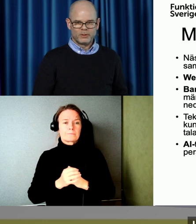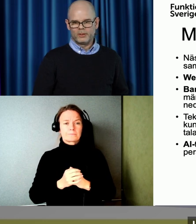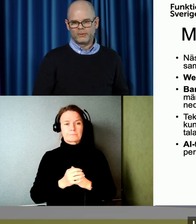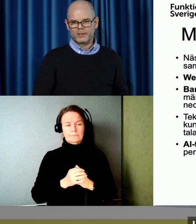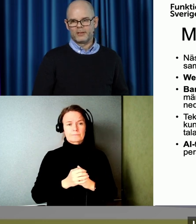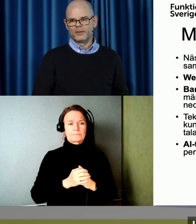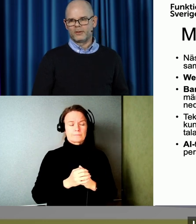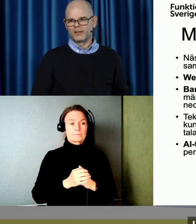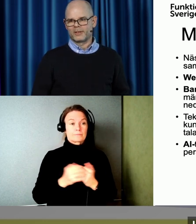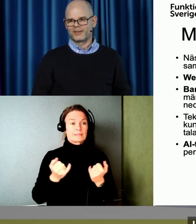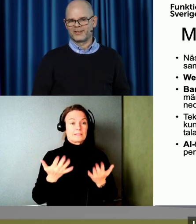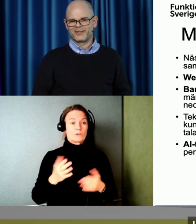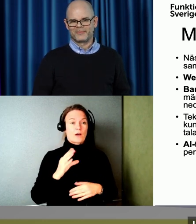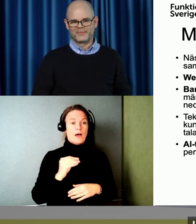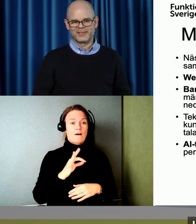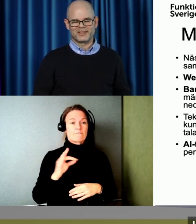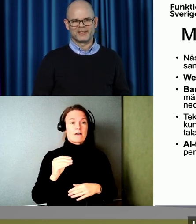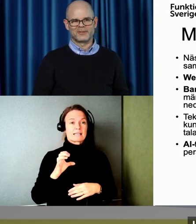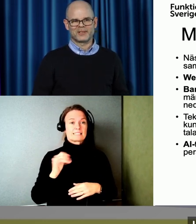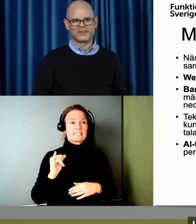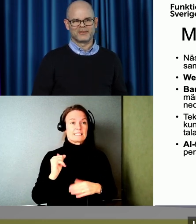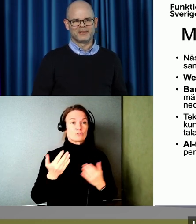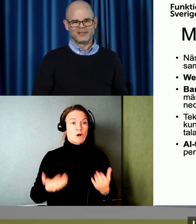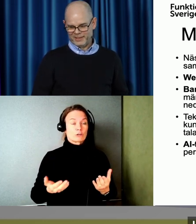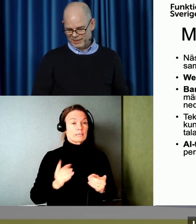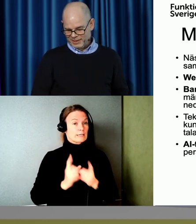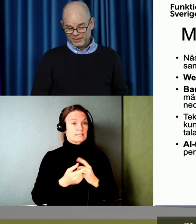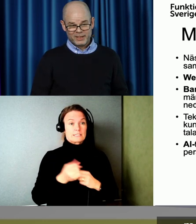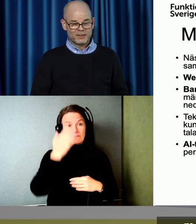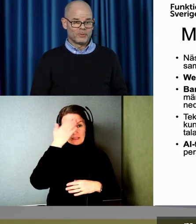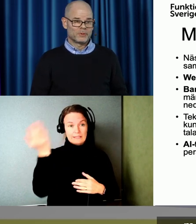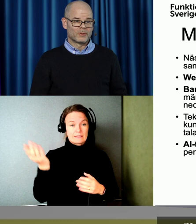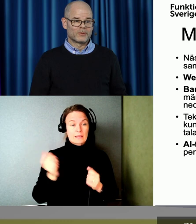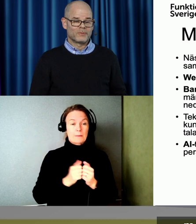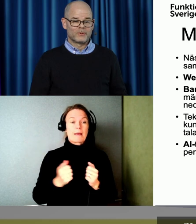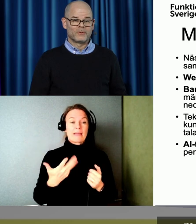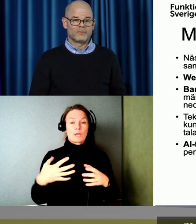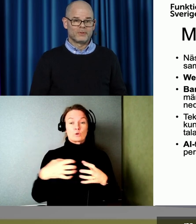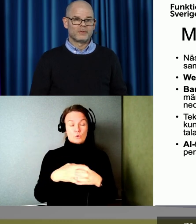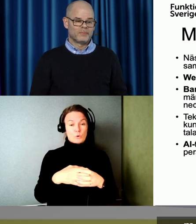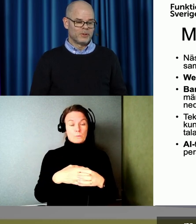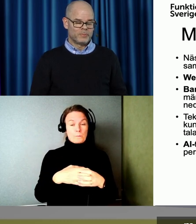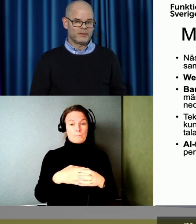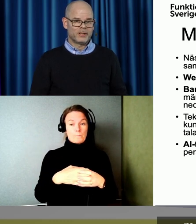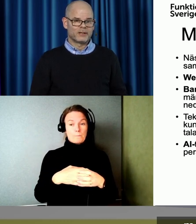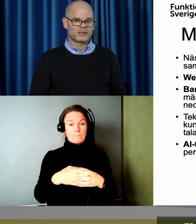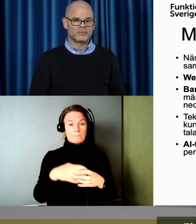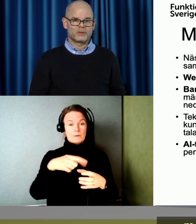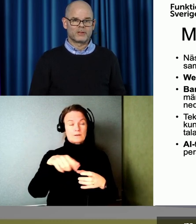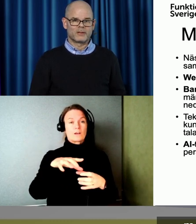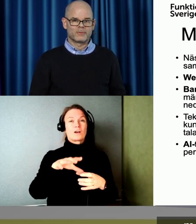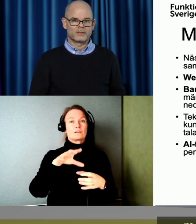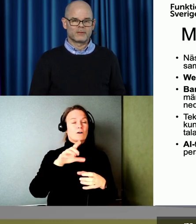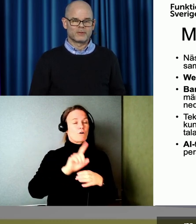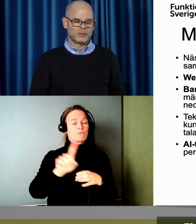Idag är det ju afazidagen faktiskt. Det kanske ni inte vet men det är en grupp då som upplever det här ganska